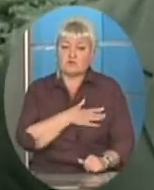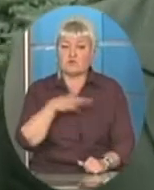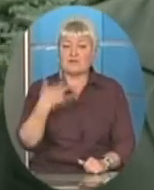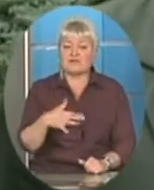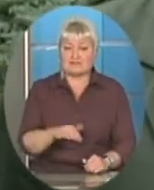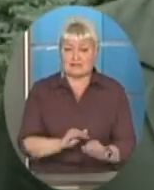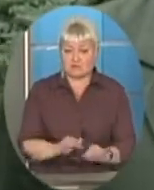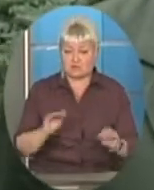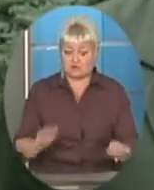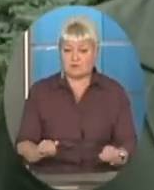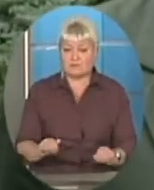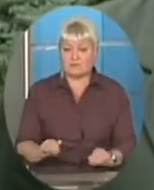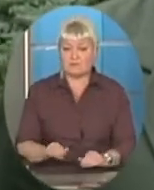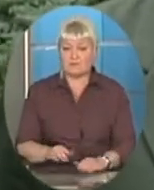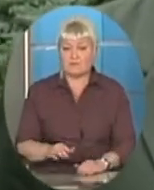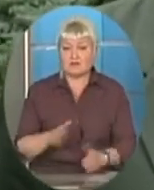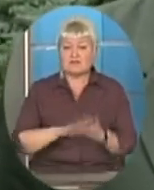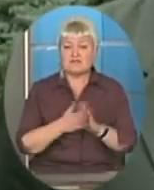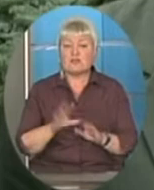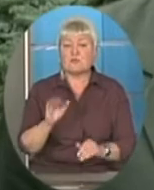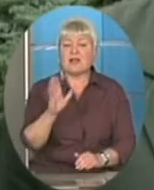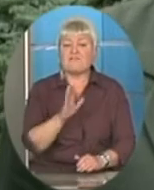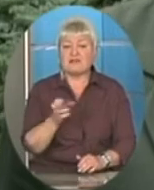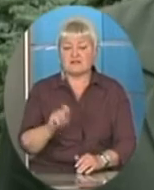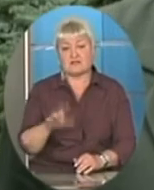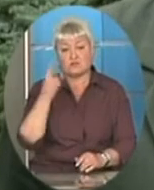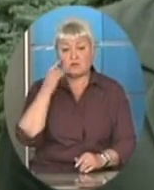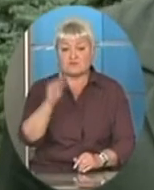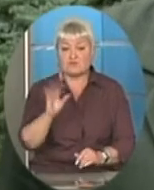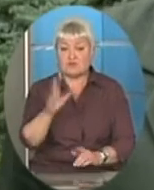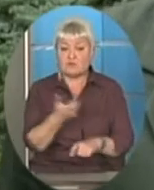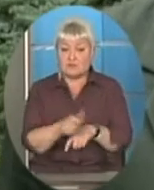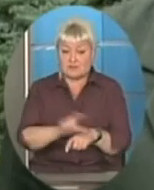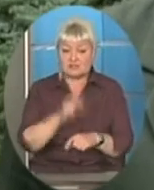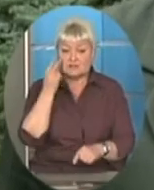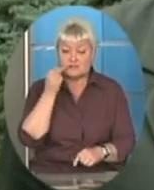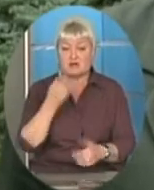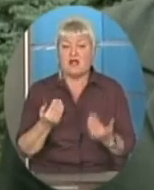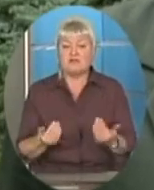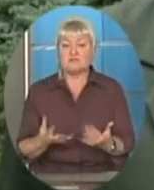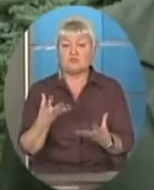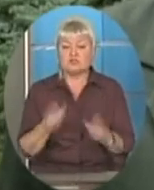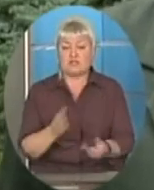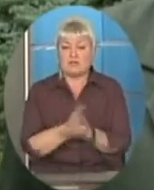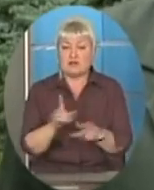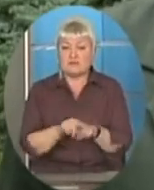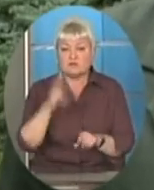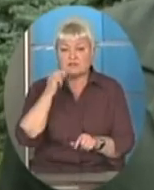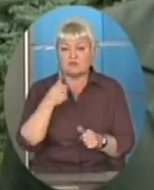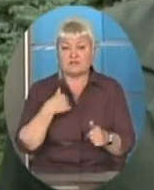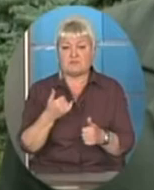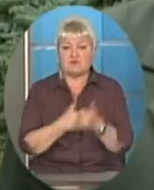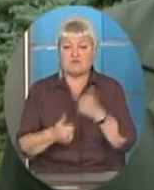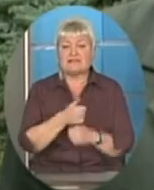діточок, то є станом на вересень, на жовтень воно вже буде більша цифра, просто на сьогоднішній день ми маємо таку цифру. У нас пріоритет